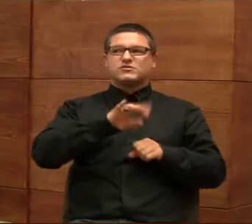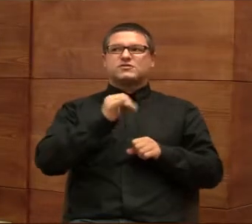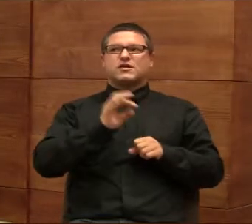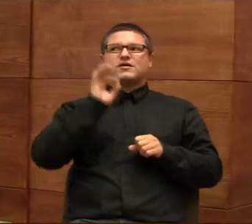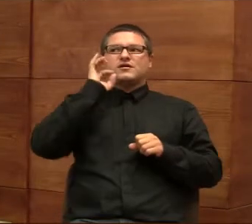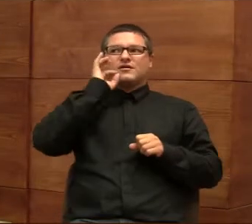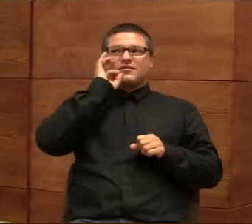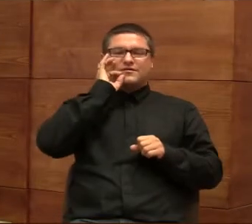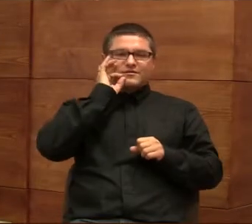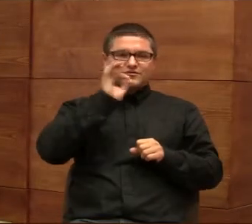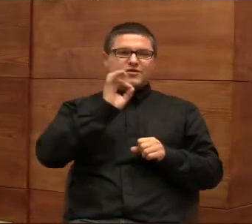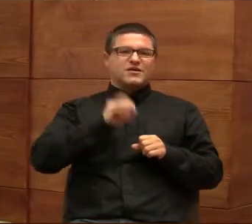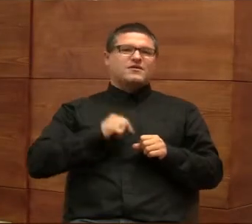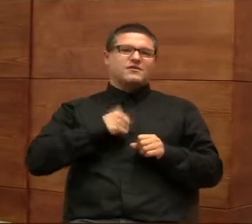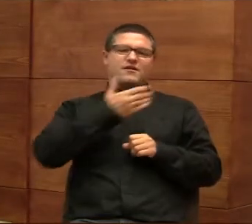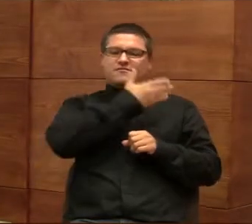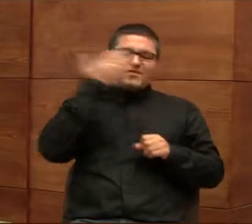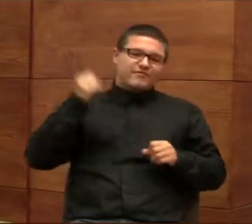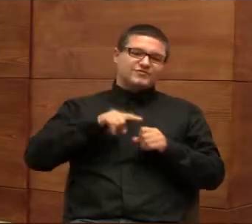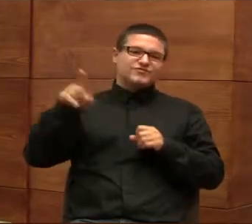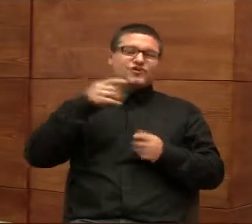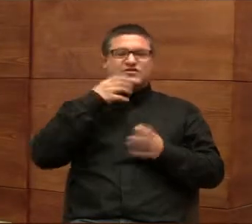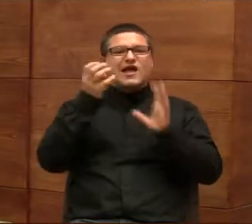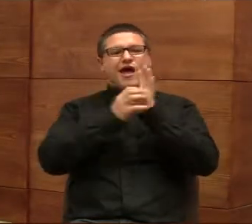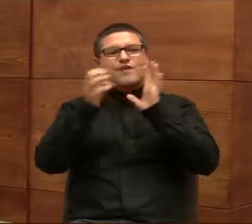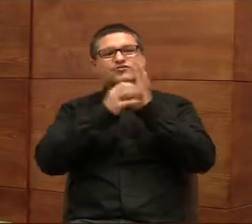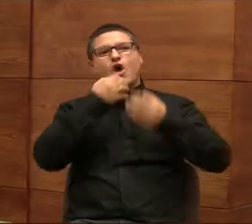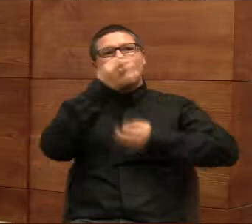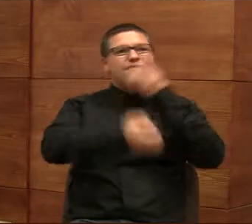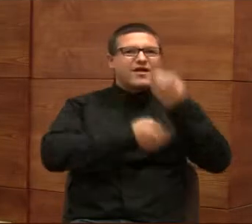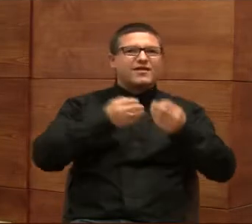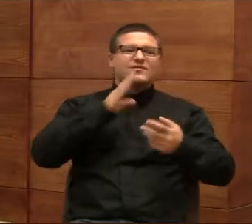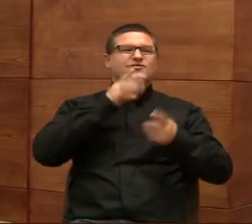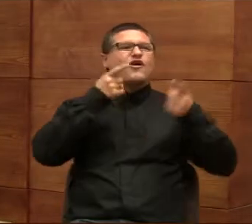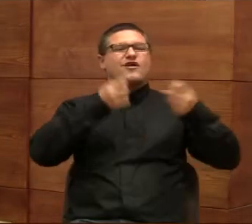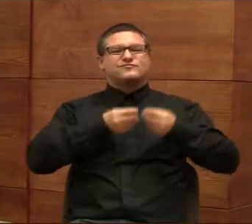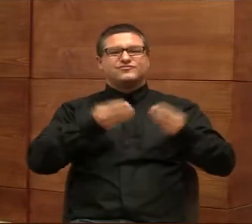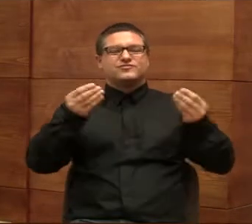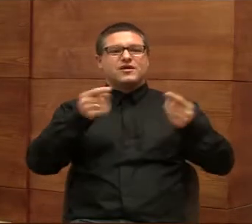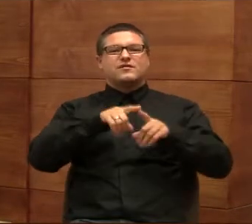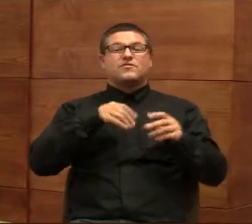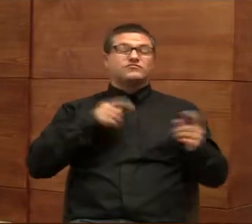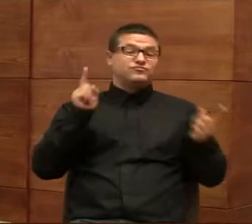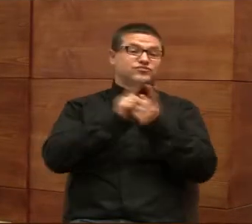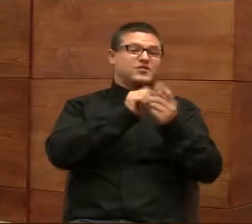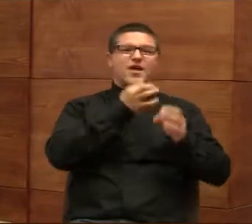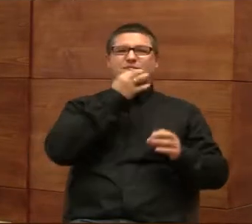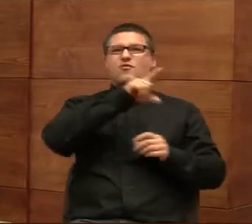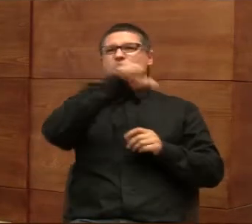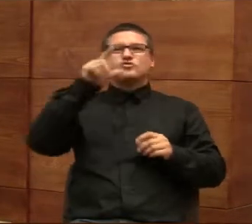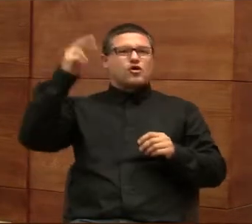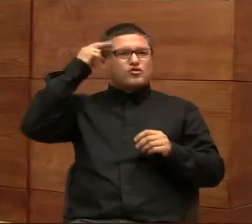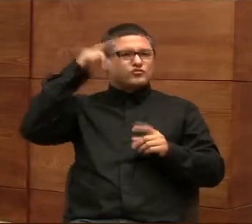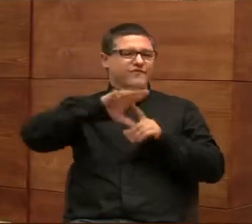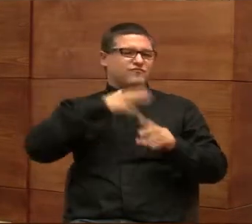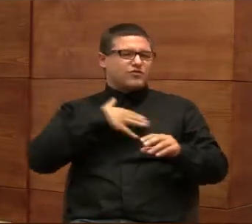czyjś w takim... Ja nie wiem, czy propaganda, czy nie. My się z tym zderzamy, bo mamo, kto to rozumie w Polsce, bo jakby wyskoczenie z tych